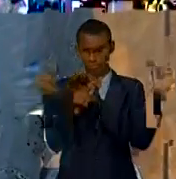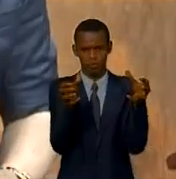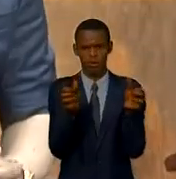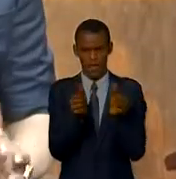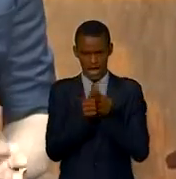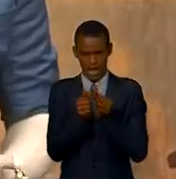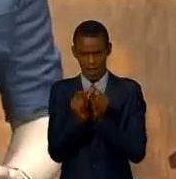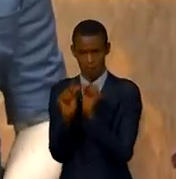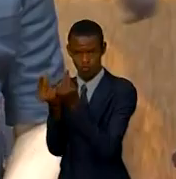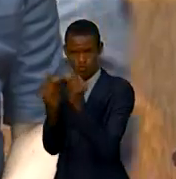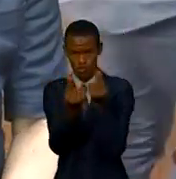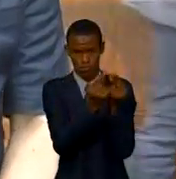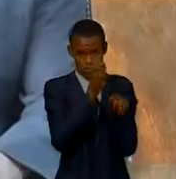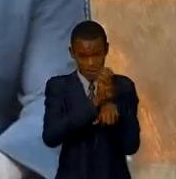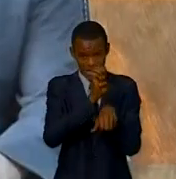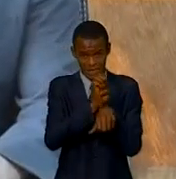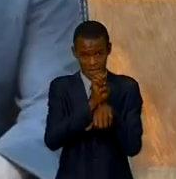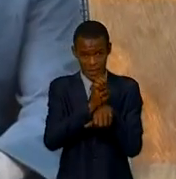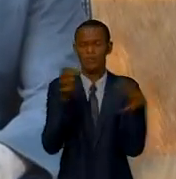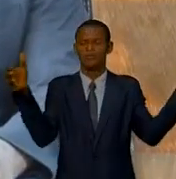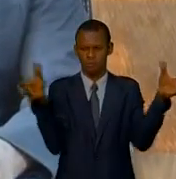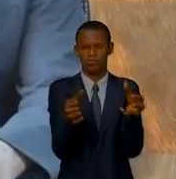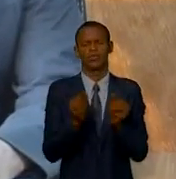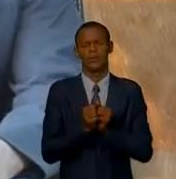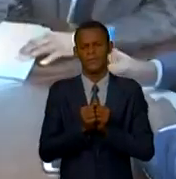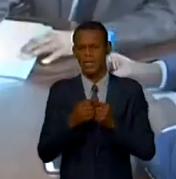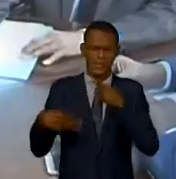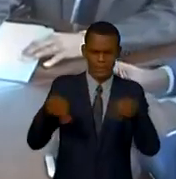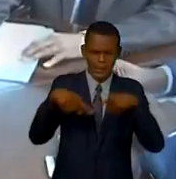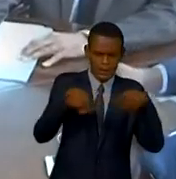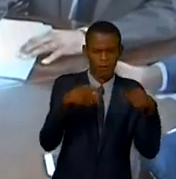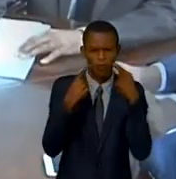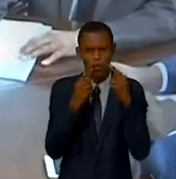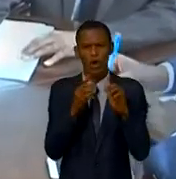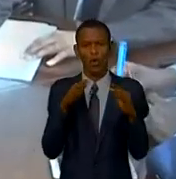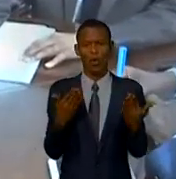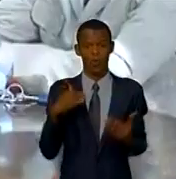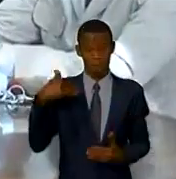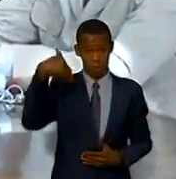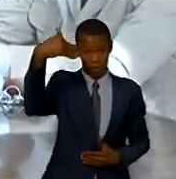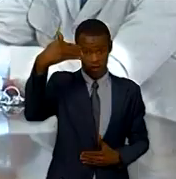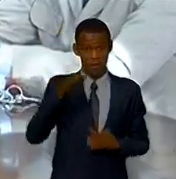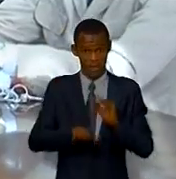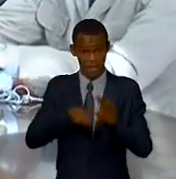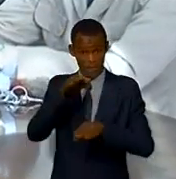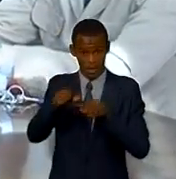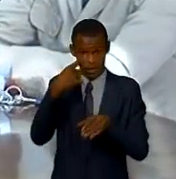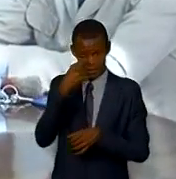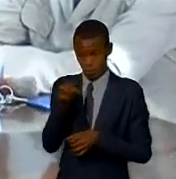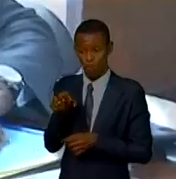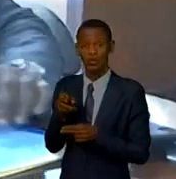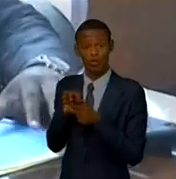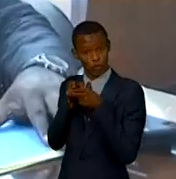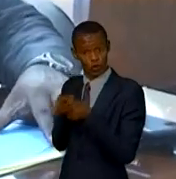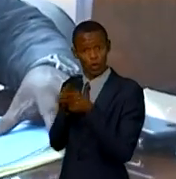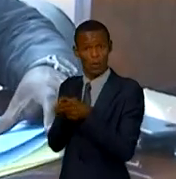le représentant des confessions religieuses. La perspective d'engager les débats sur la procédure des désignations peut s'appuyer sur la